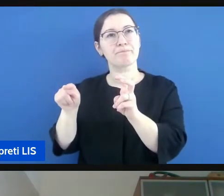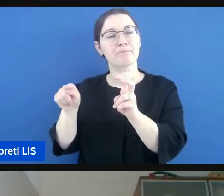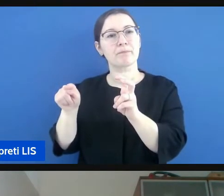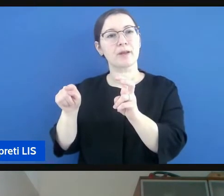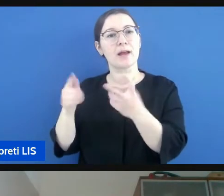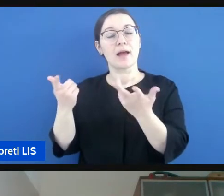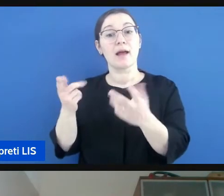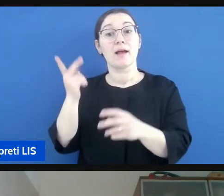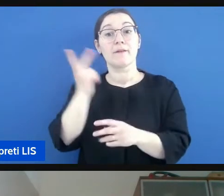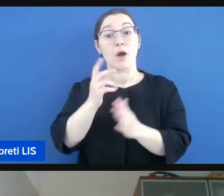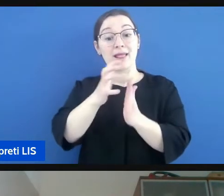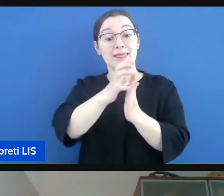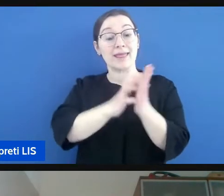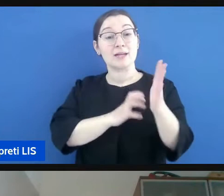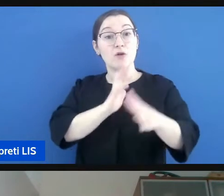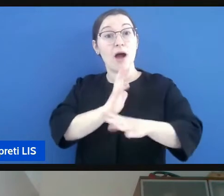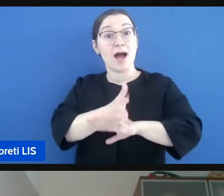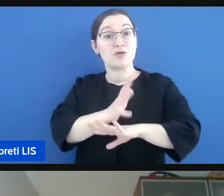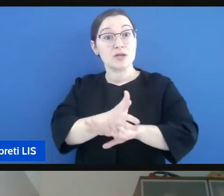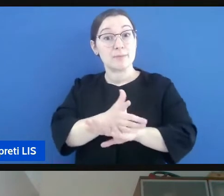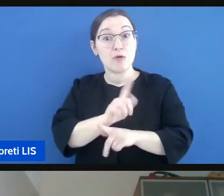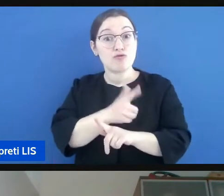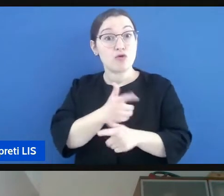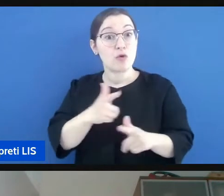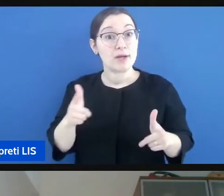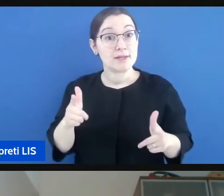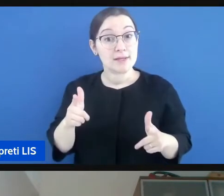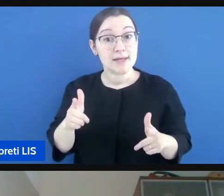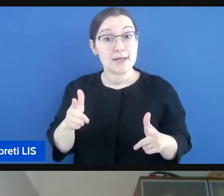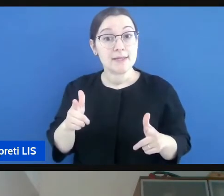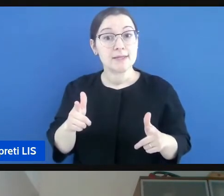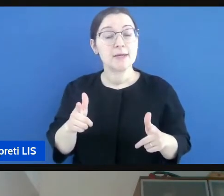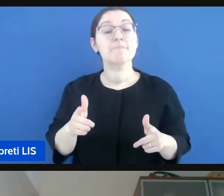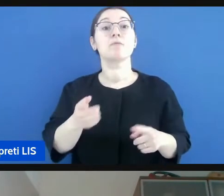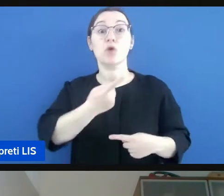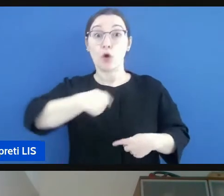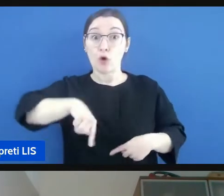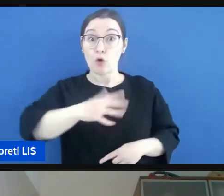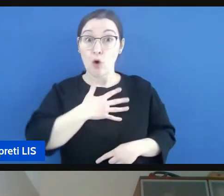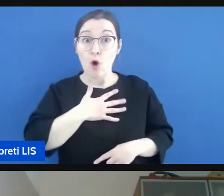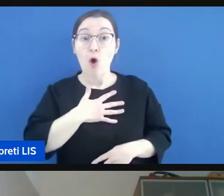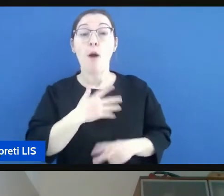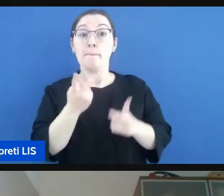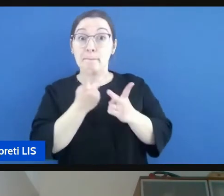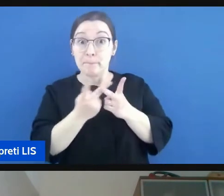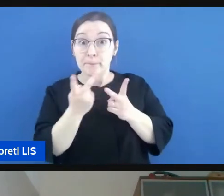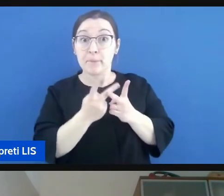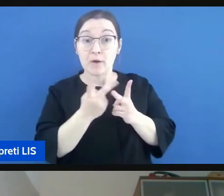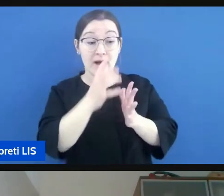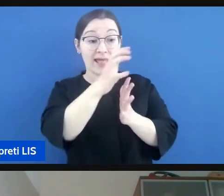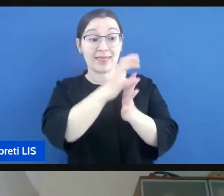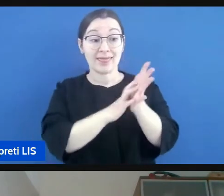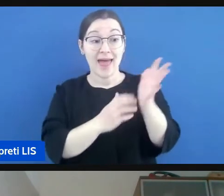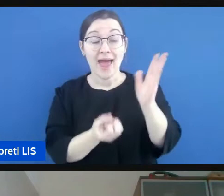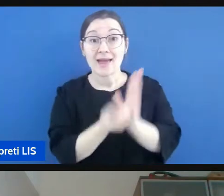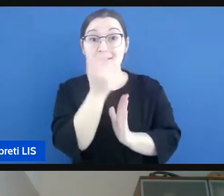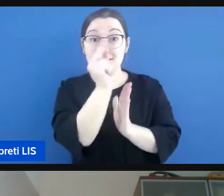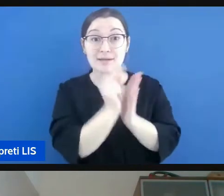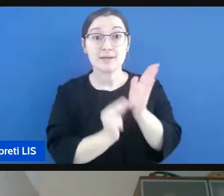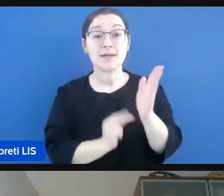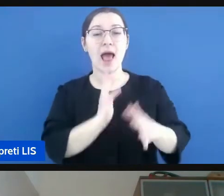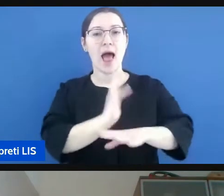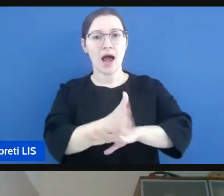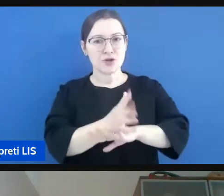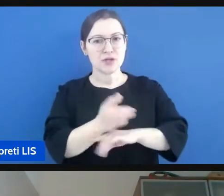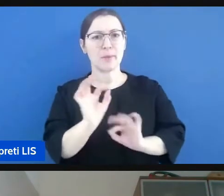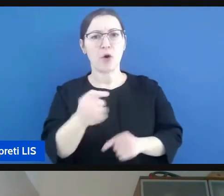non esistono testi accessibili allora noi ci abbiamo provato a fare dei testi accessibili io ci ho